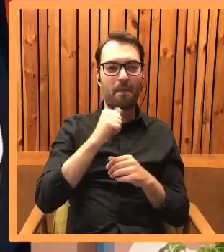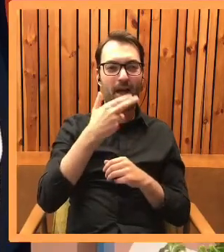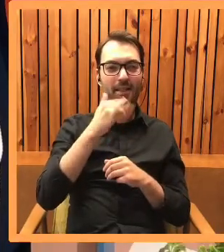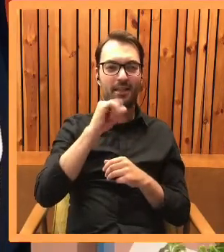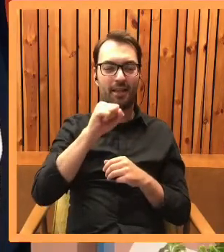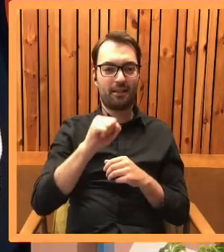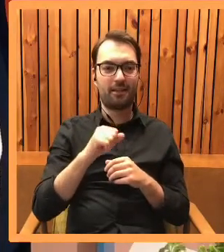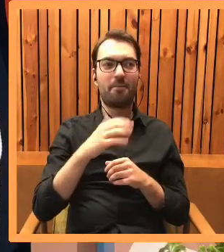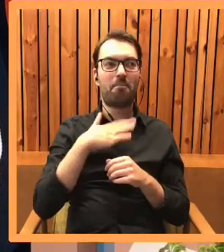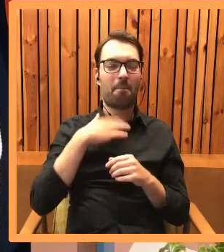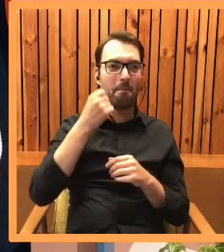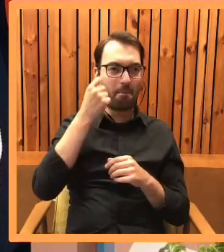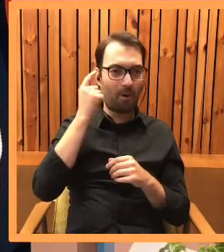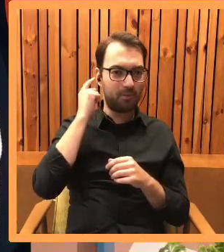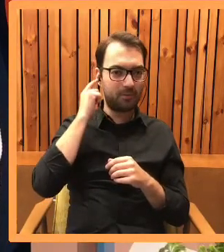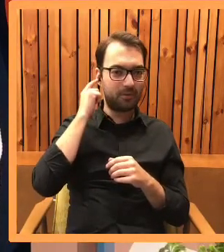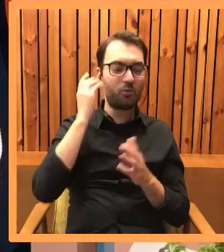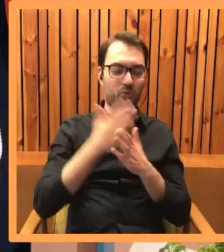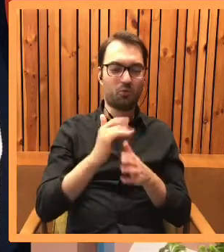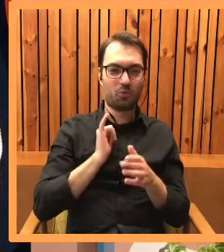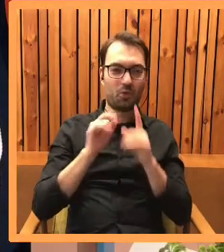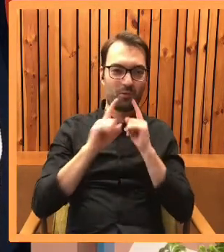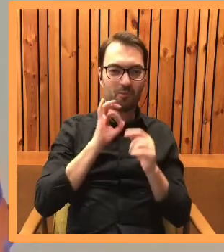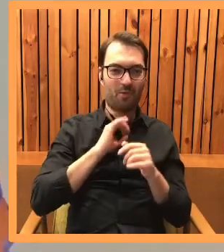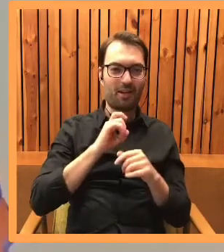Pomysł jest, też już przegadany z Agnieszką.